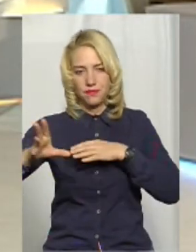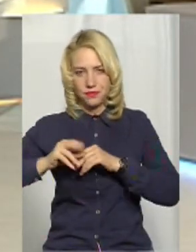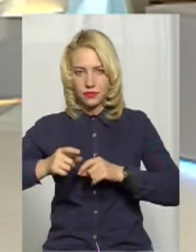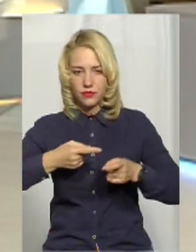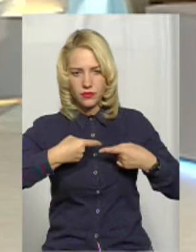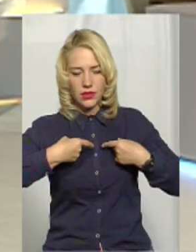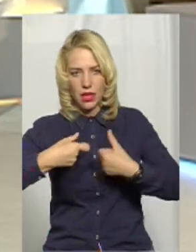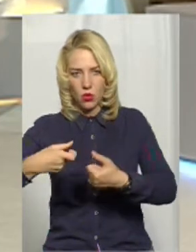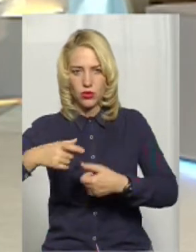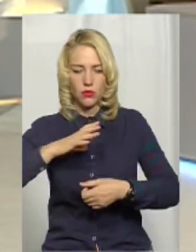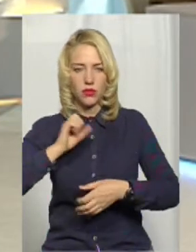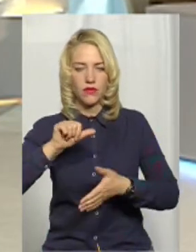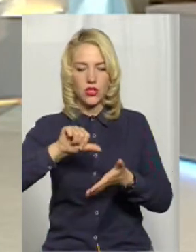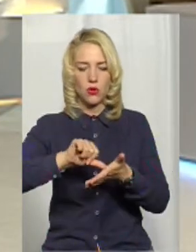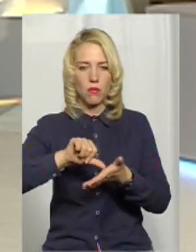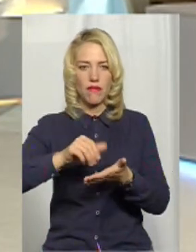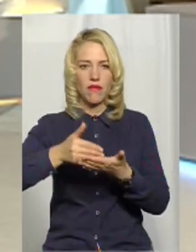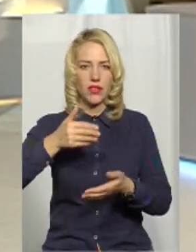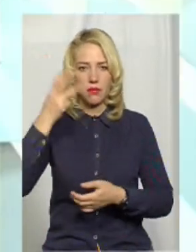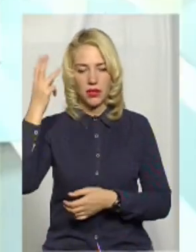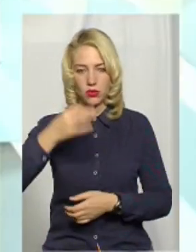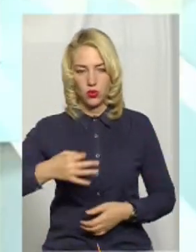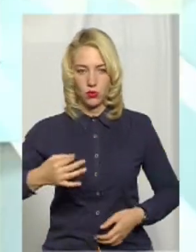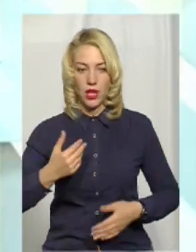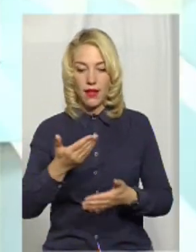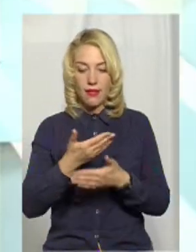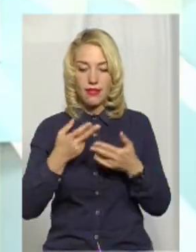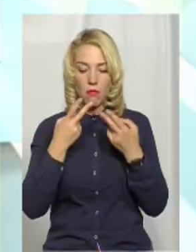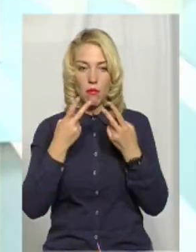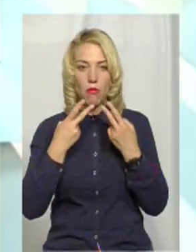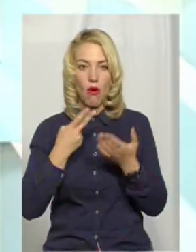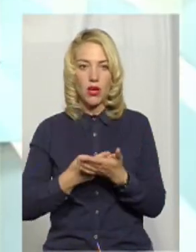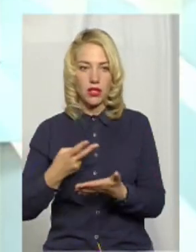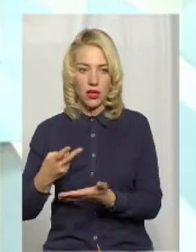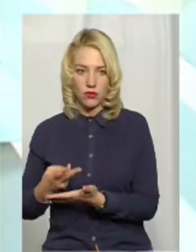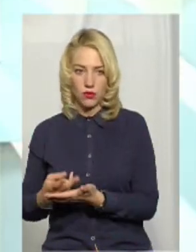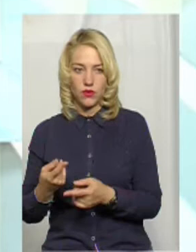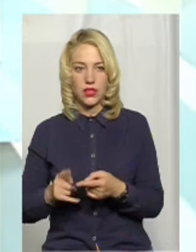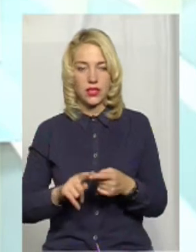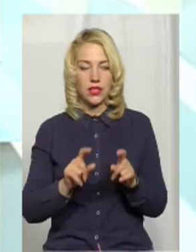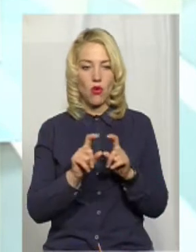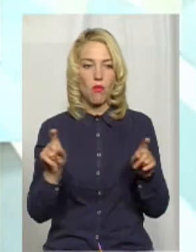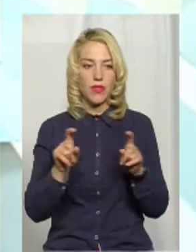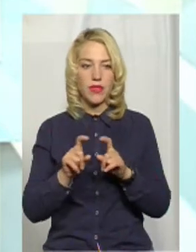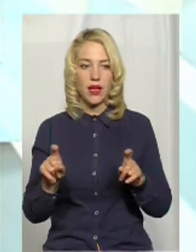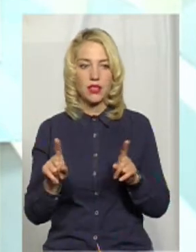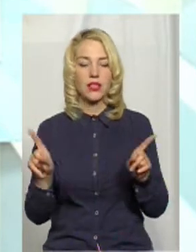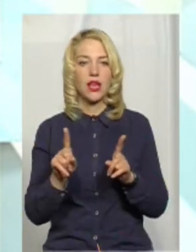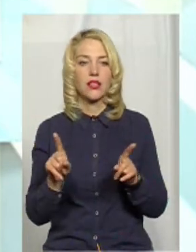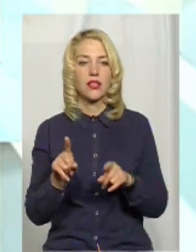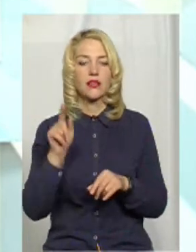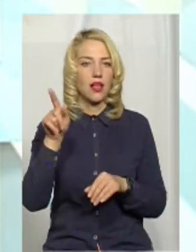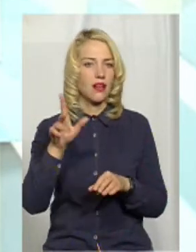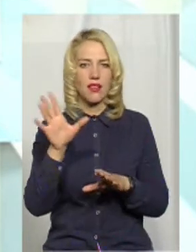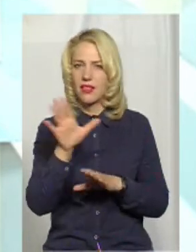і по Хмельницькій області виступав. І нам показували ті об'єкти, які... Там